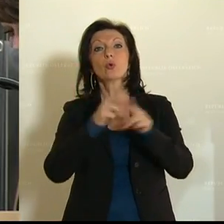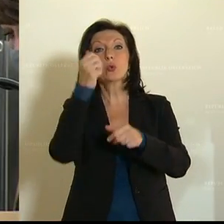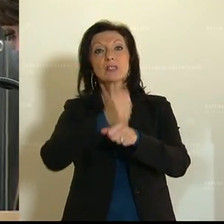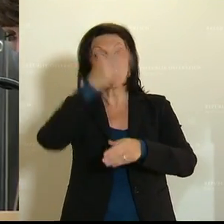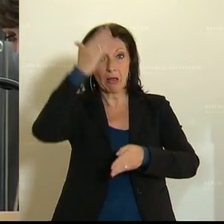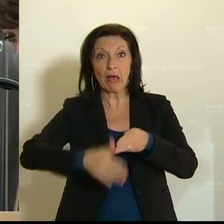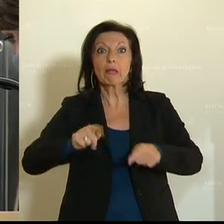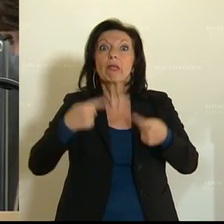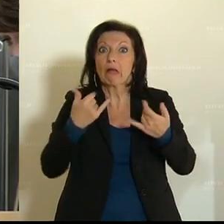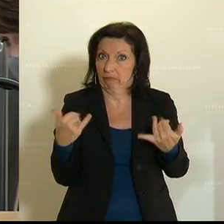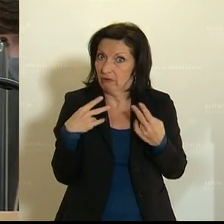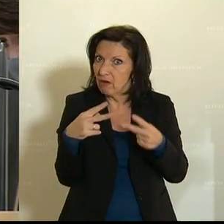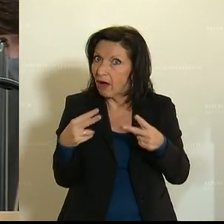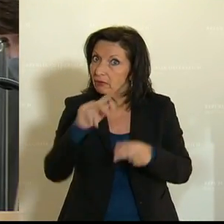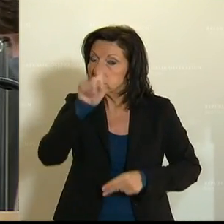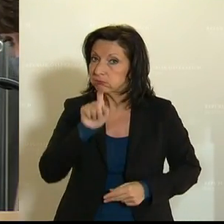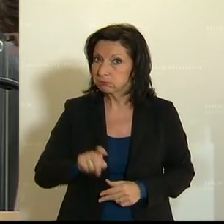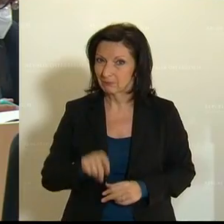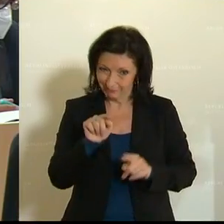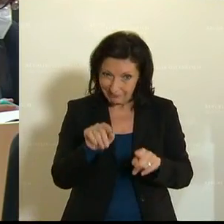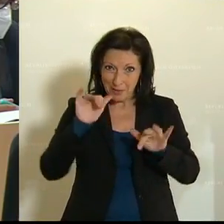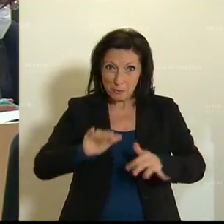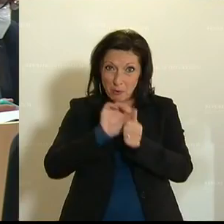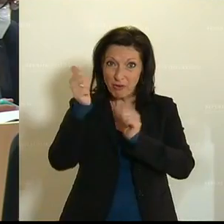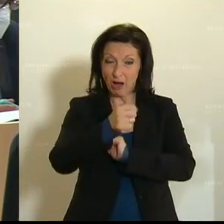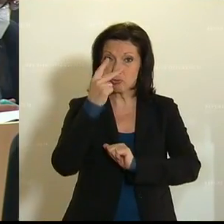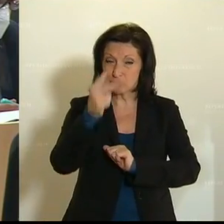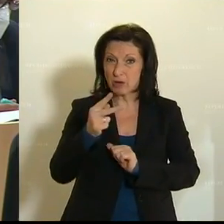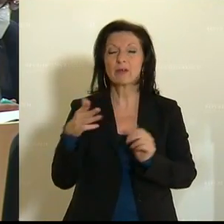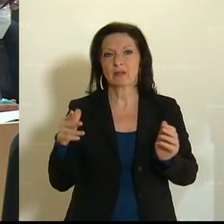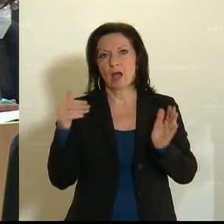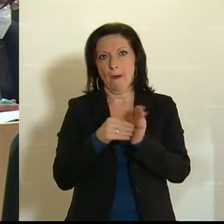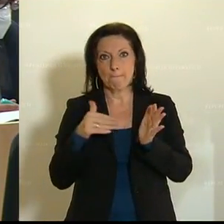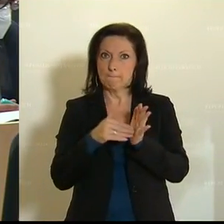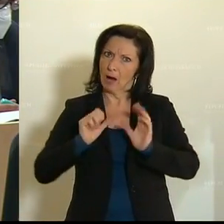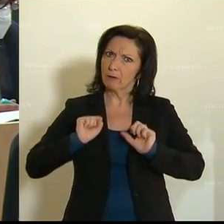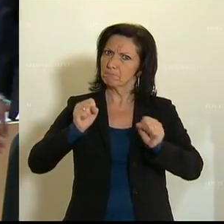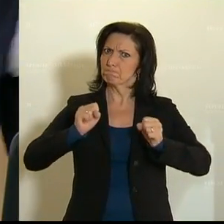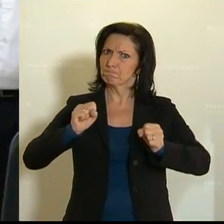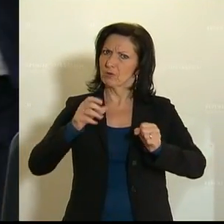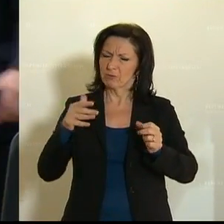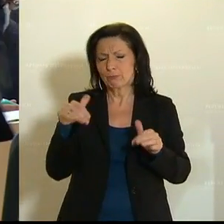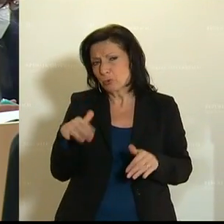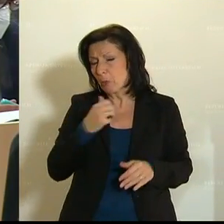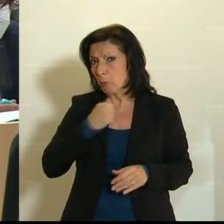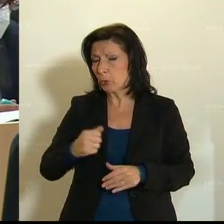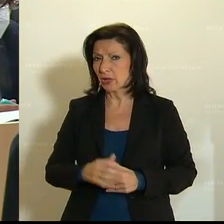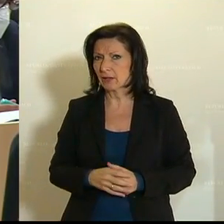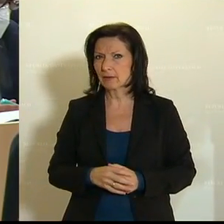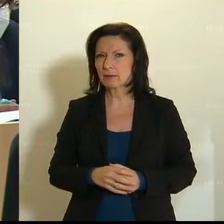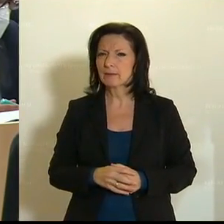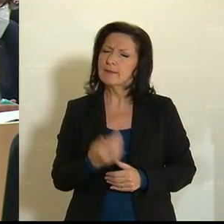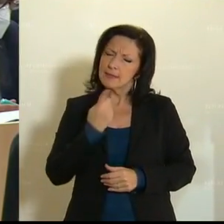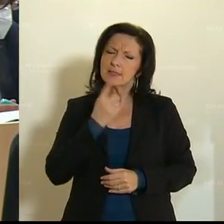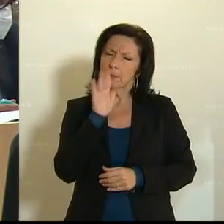Auch diese Vorausschau in diesem Bereich wäre wichtig. Dazu braucht es Ambition und Mut. Ja, mir